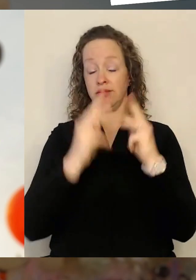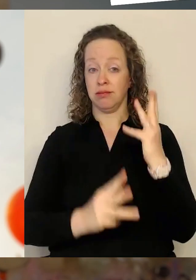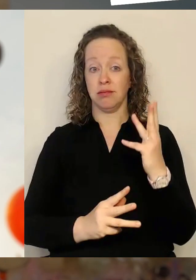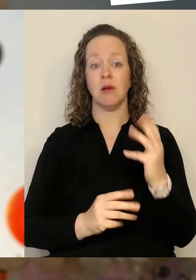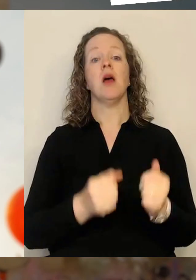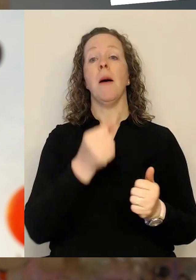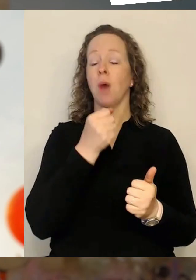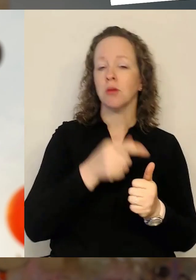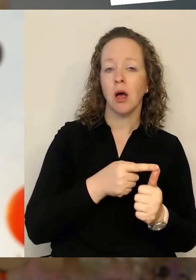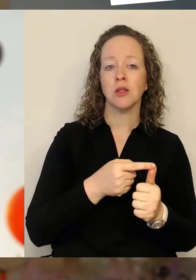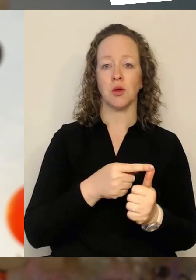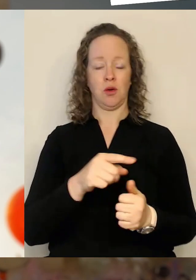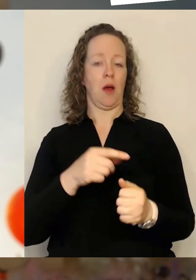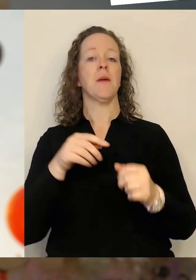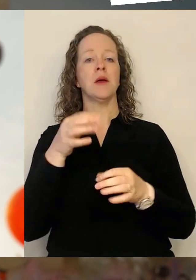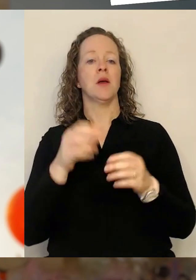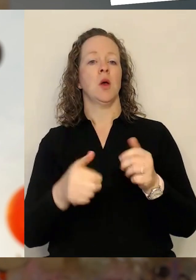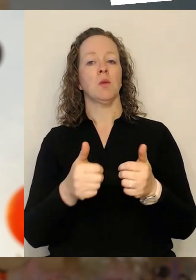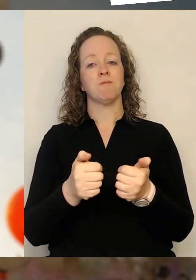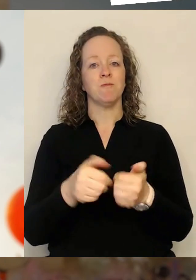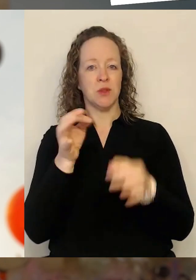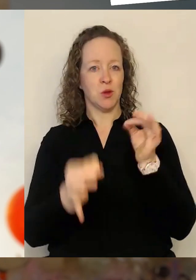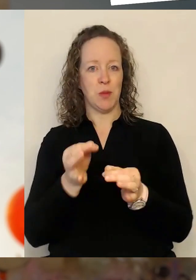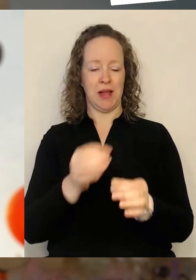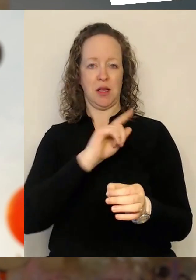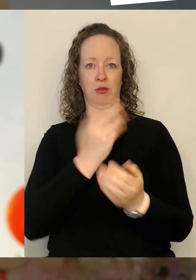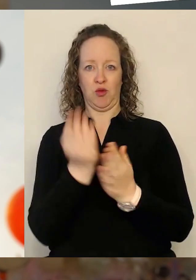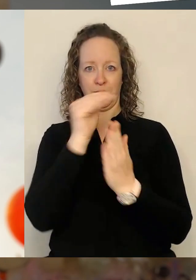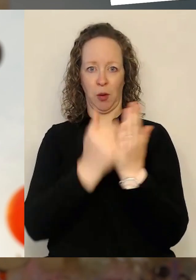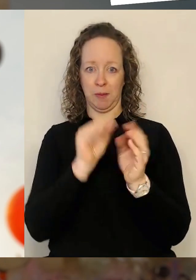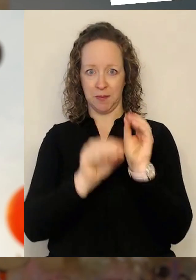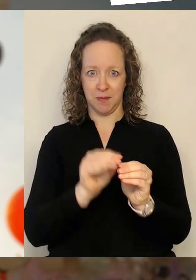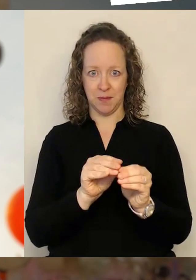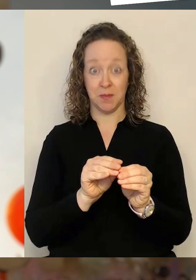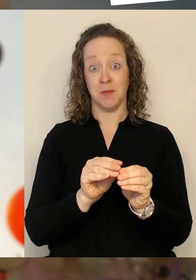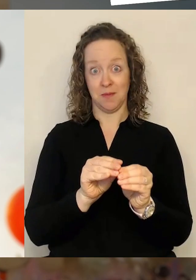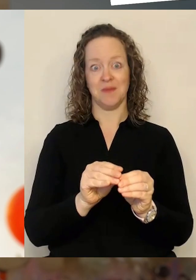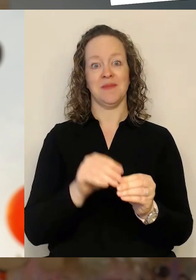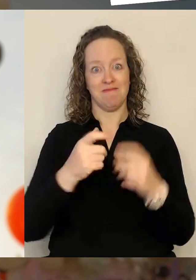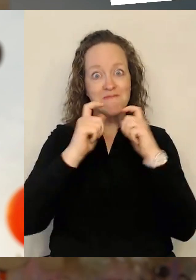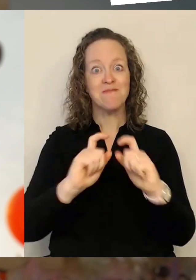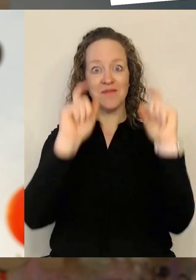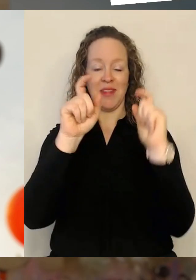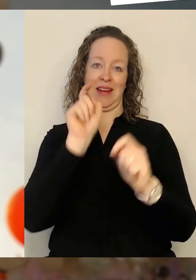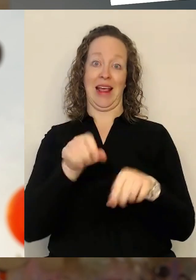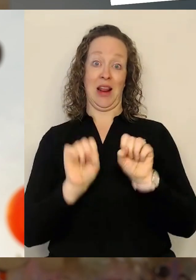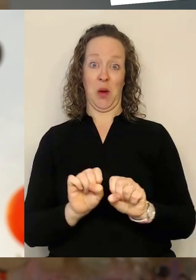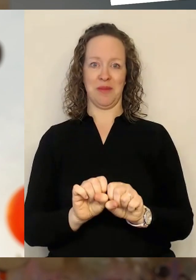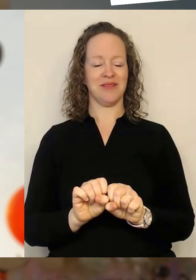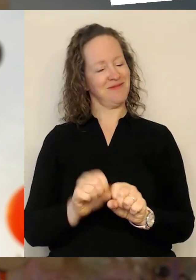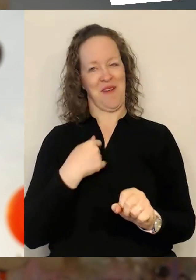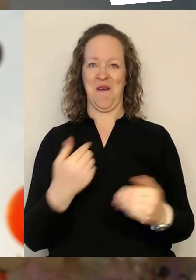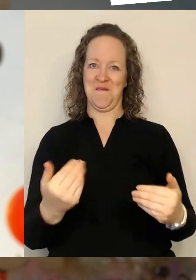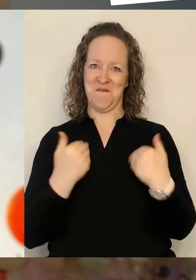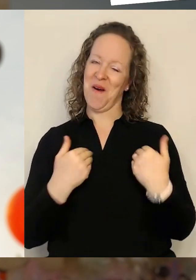Und dass die digitalen Kompetenzen in diesem Jahr im Mittelpunkt des Digitaltags stehen, freut mich ganz besonders, denn der digitale Wandel